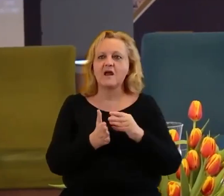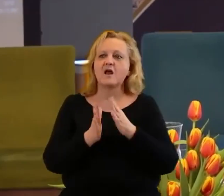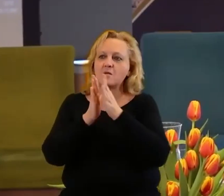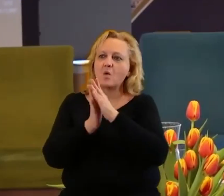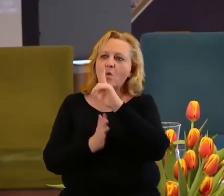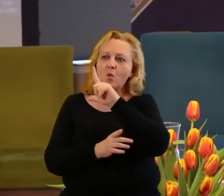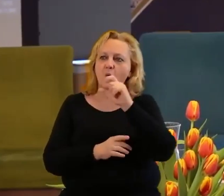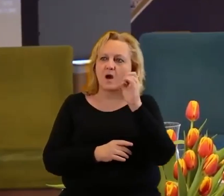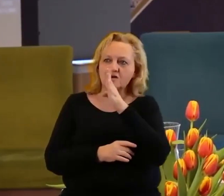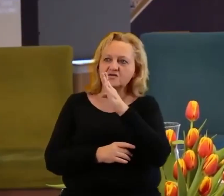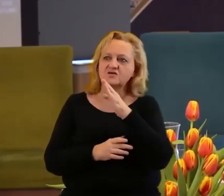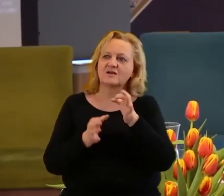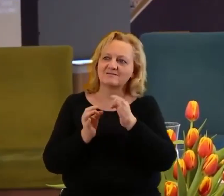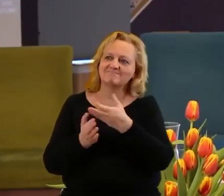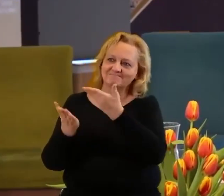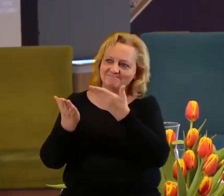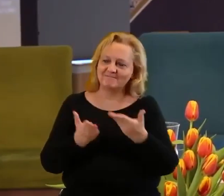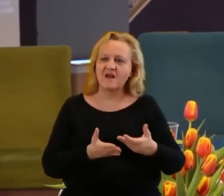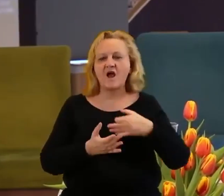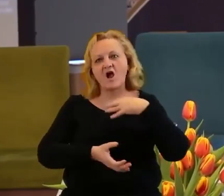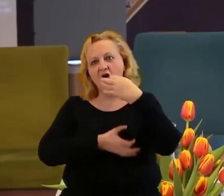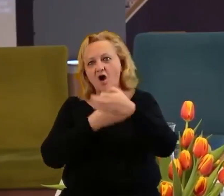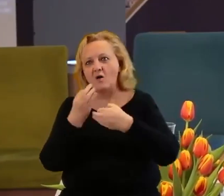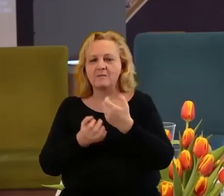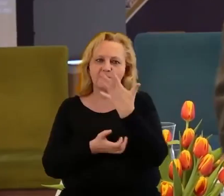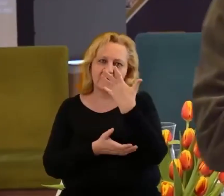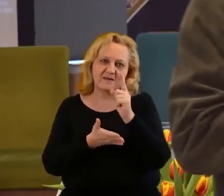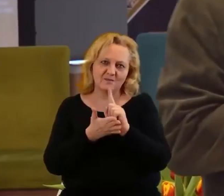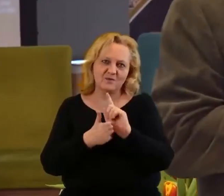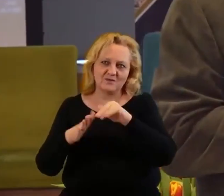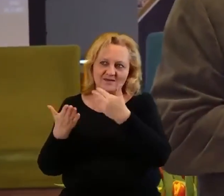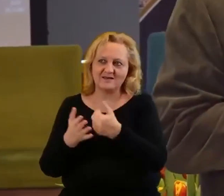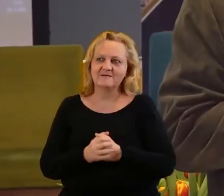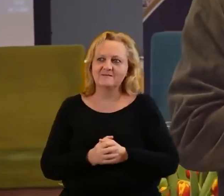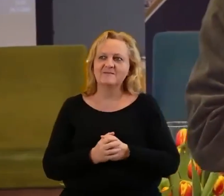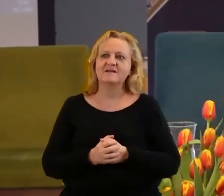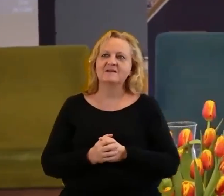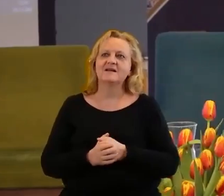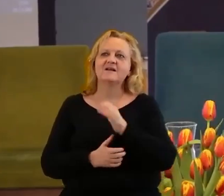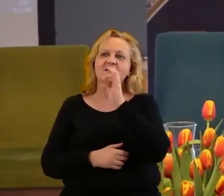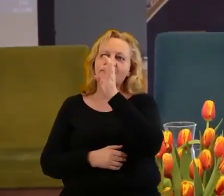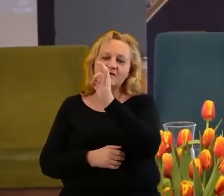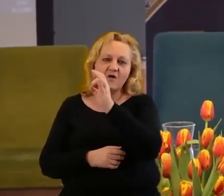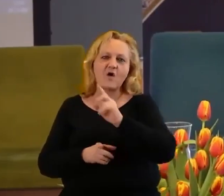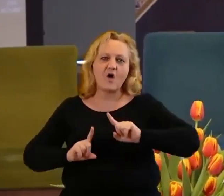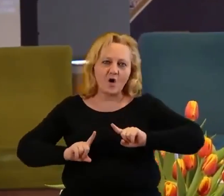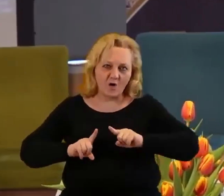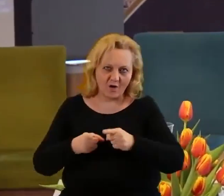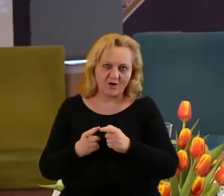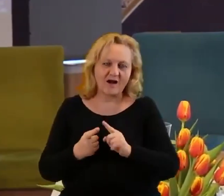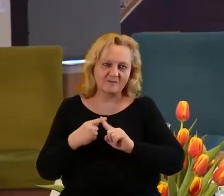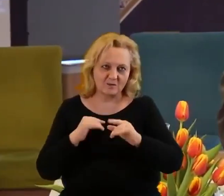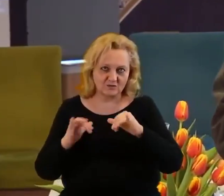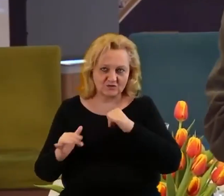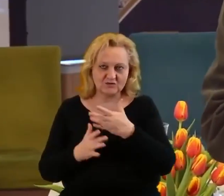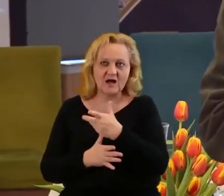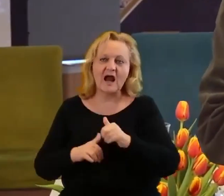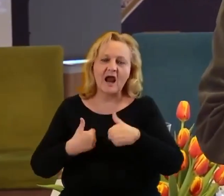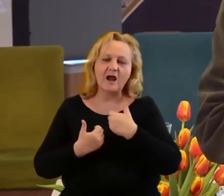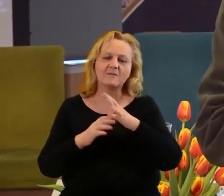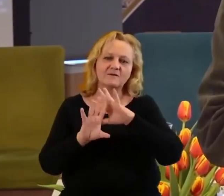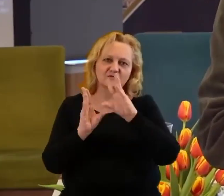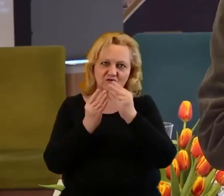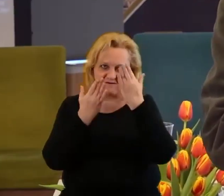żebyś teraz opowiedział w ciągu pięciu minut o swojej organizacji, żeby wszyscy